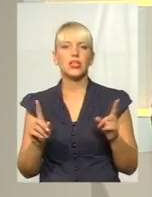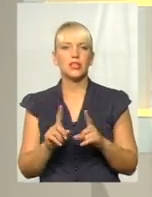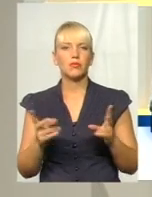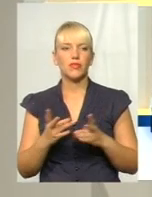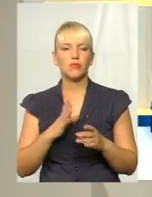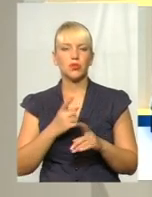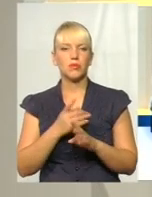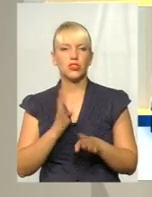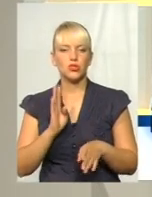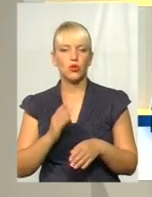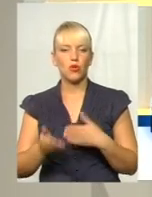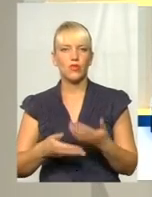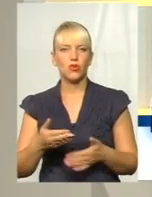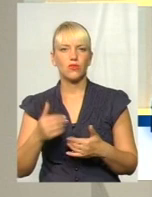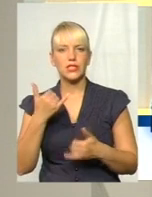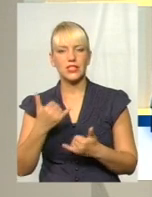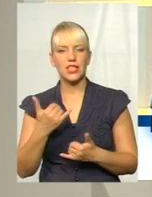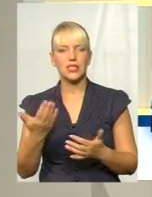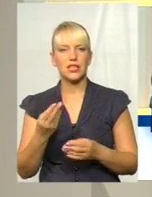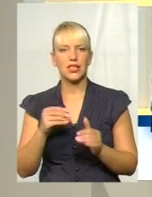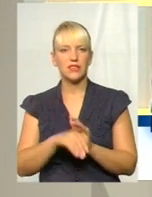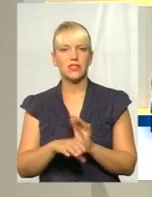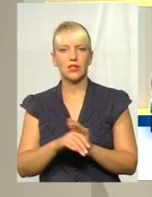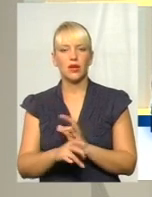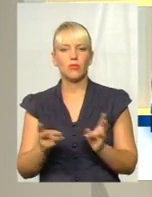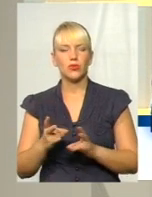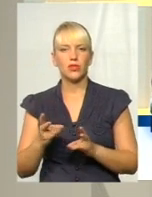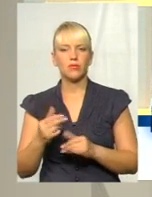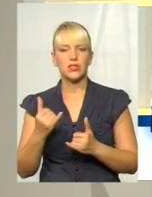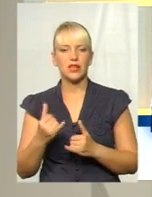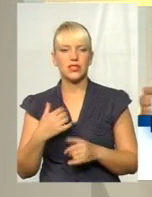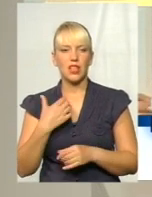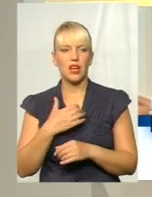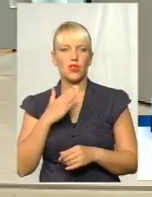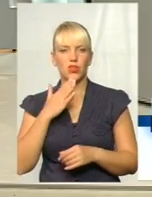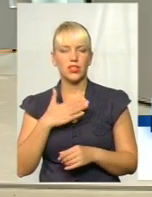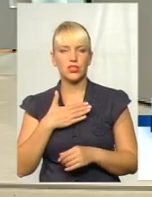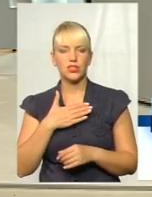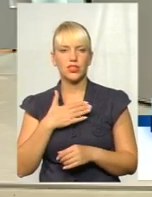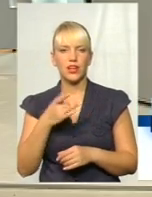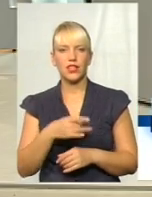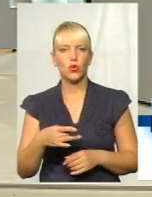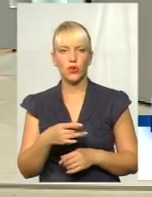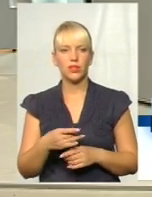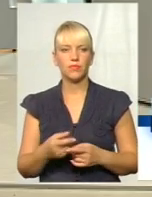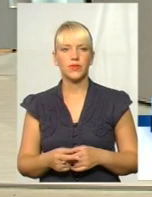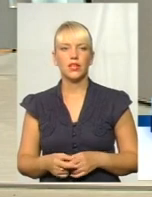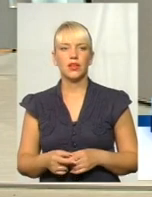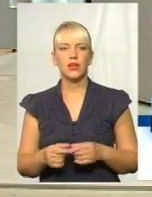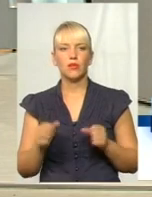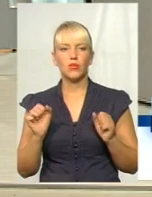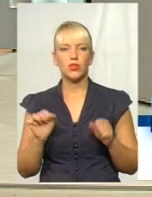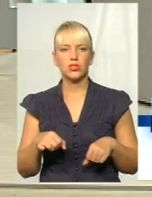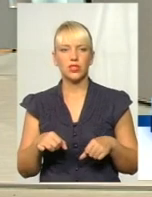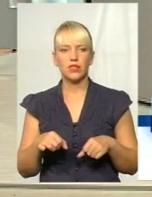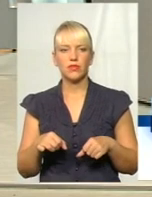першочергові кроки зараз і які інвестиції все ж таки потребує нагально зараз наш регіон. Дивіться, можна у вас початку